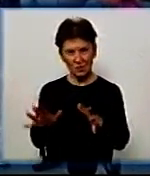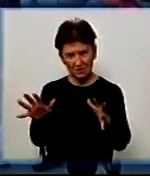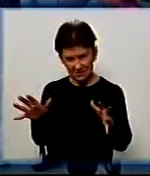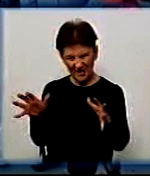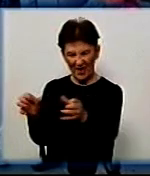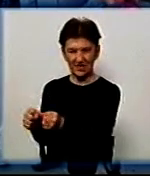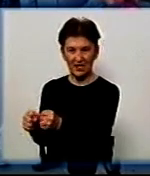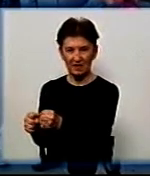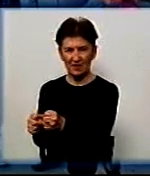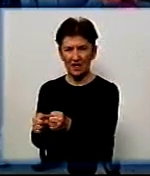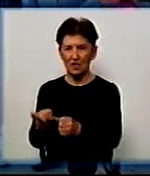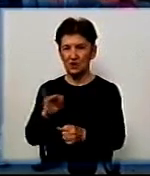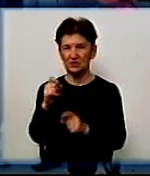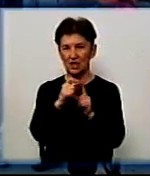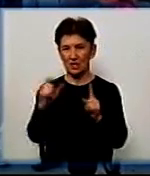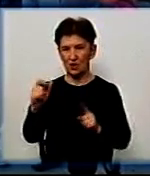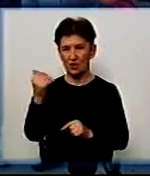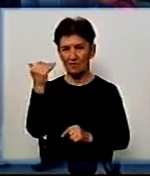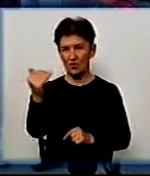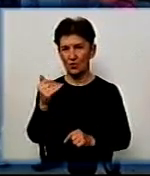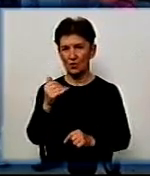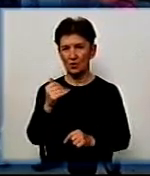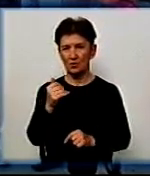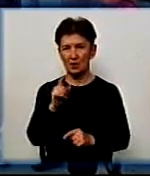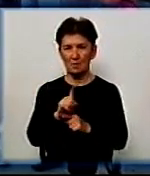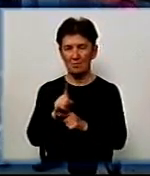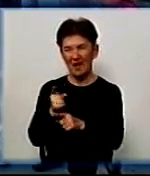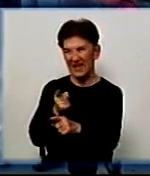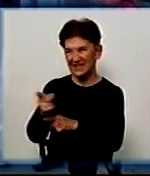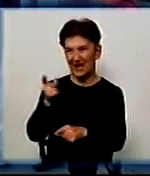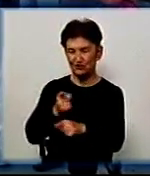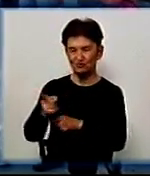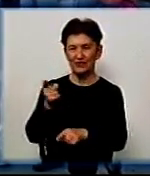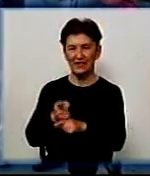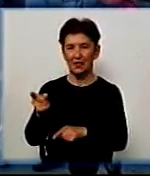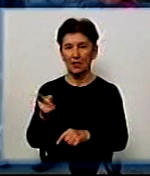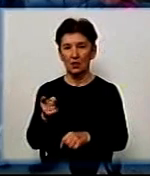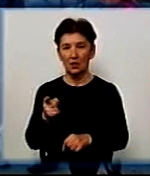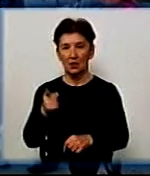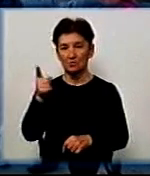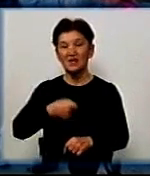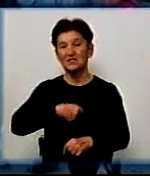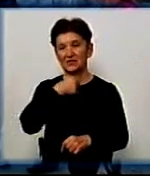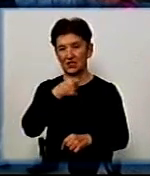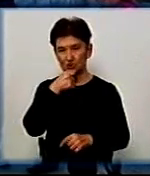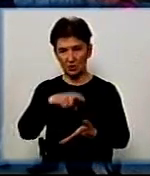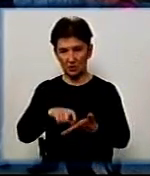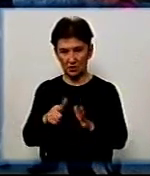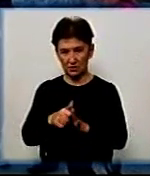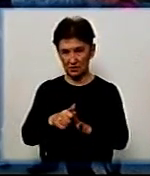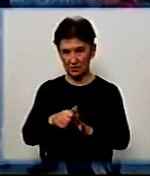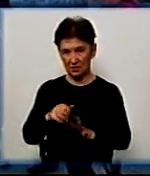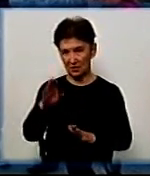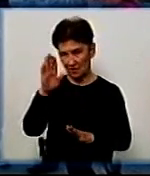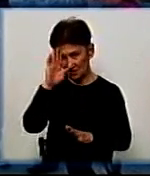зі слів учнів, не мов би як його дражнити. Владислав, старшокласник, поставив цього хлопчика,